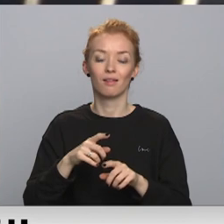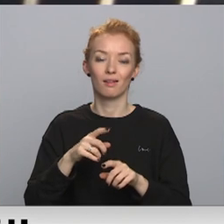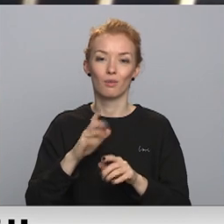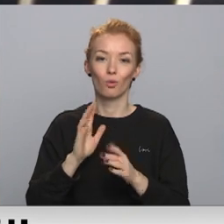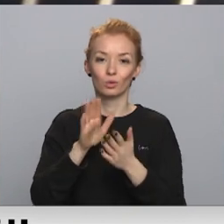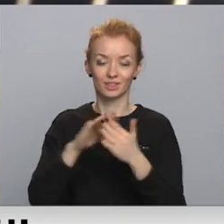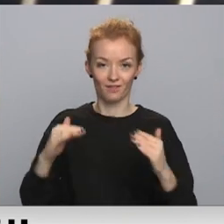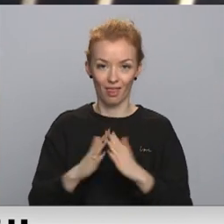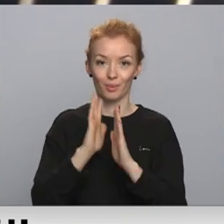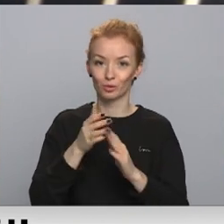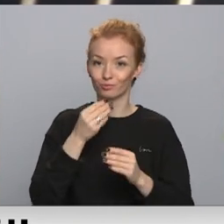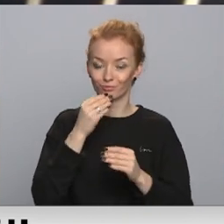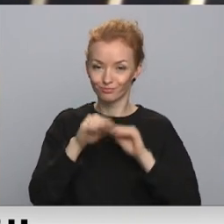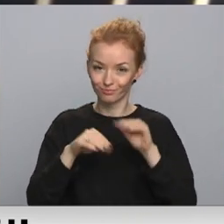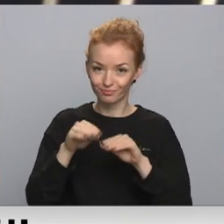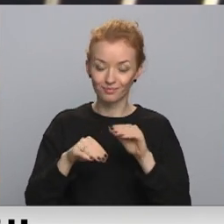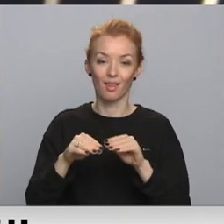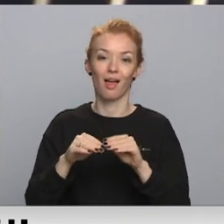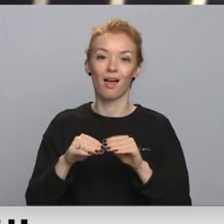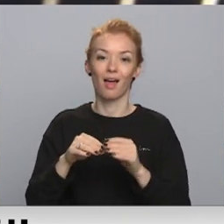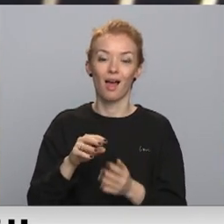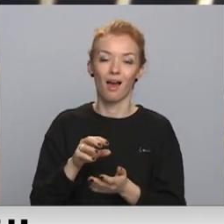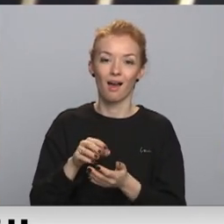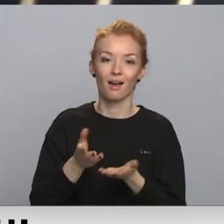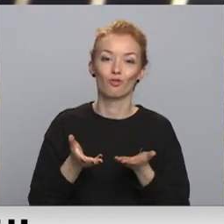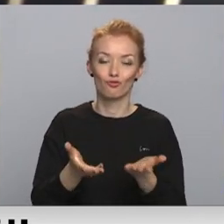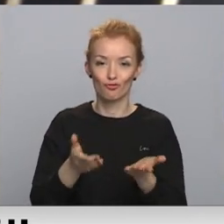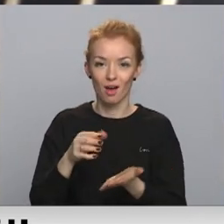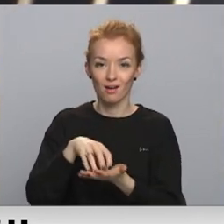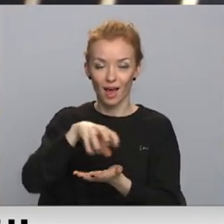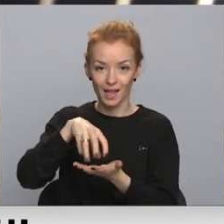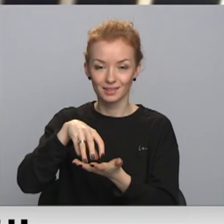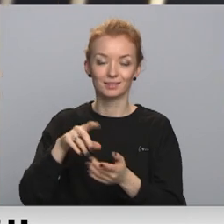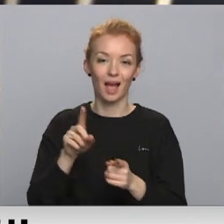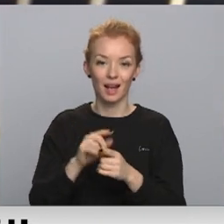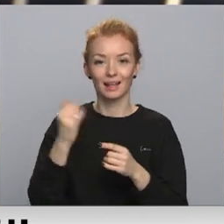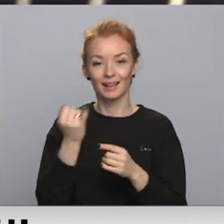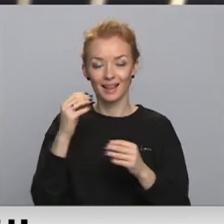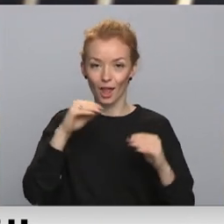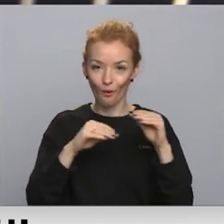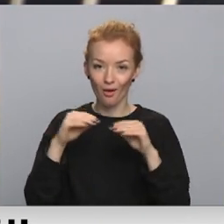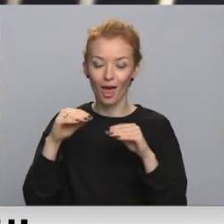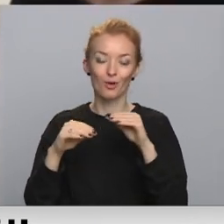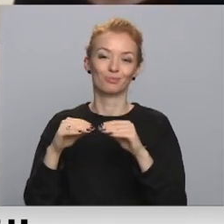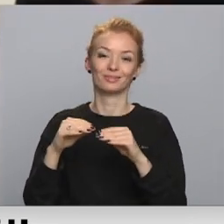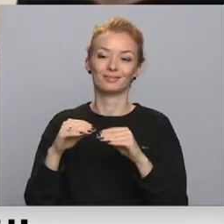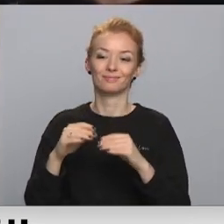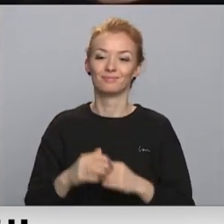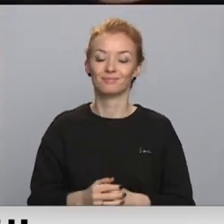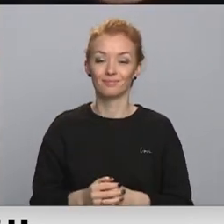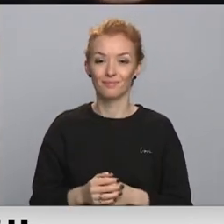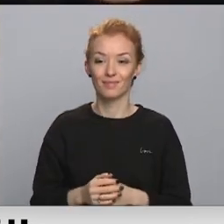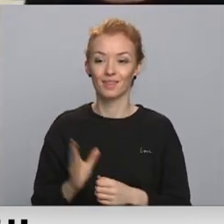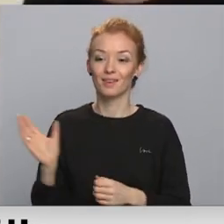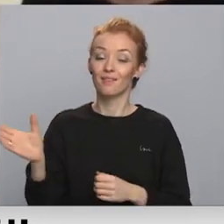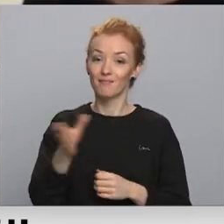uz svētkiem, keksiņus cepsim un brūs droši vien arī dekorējumus virsū. Viss